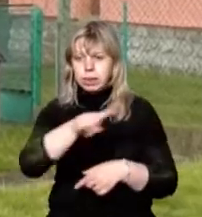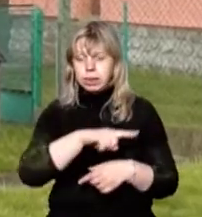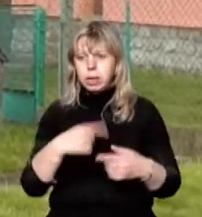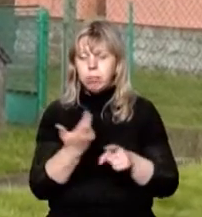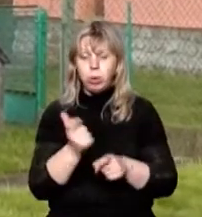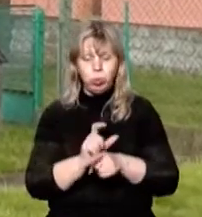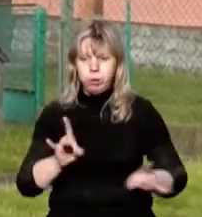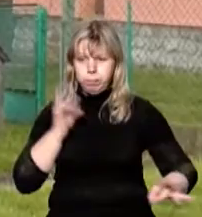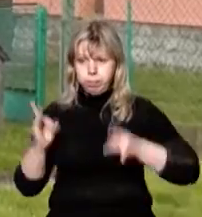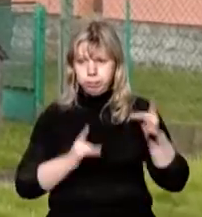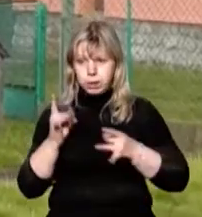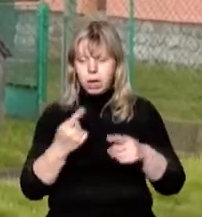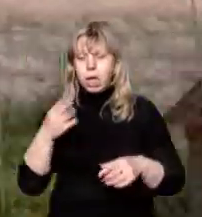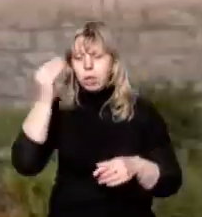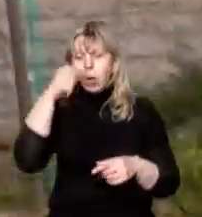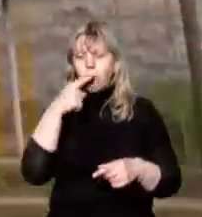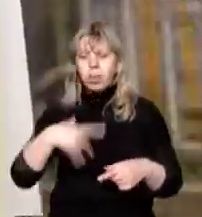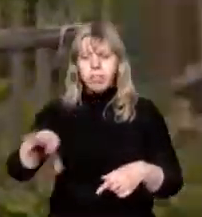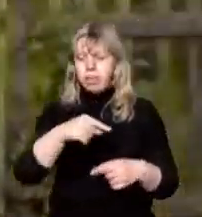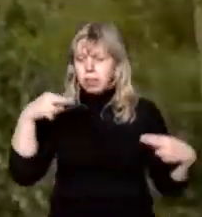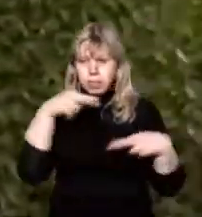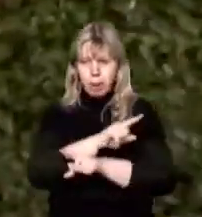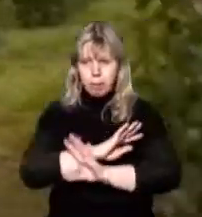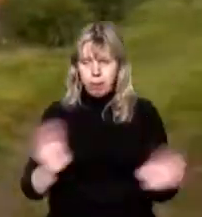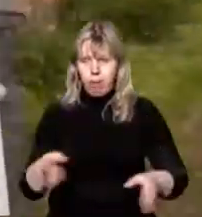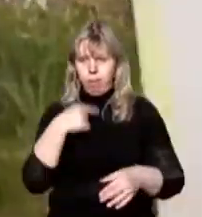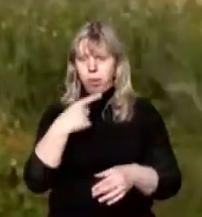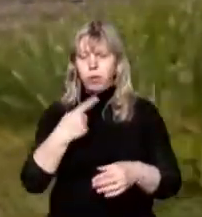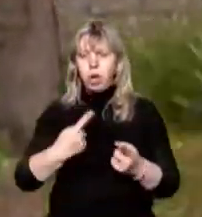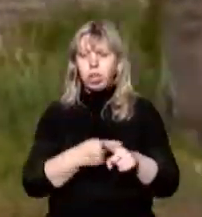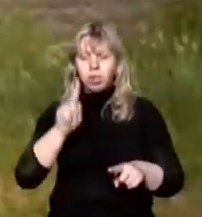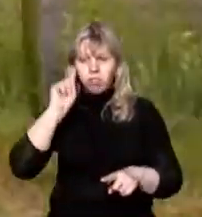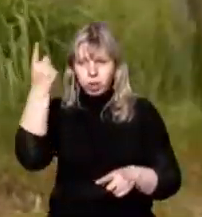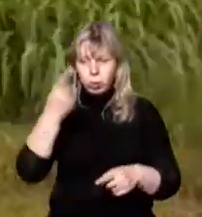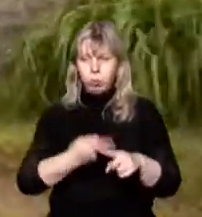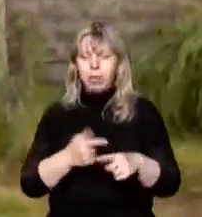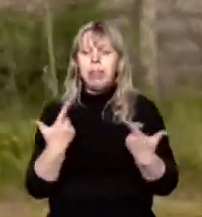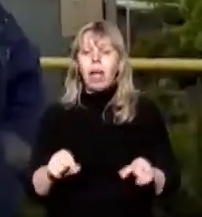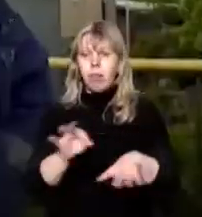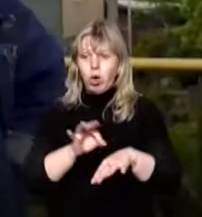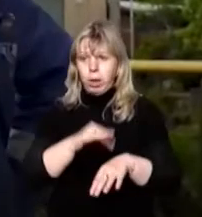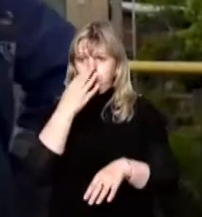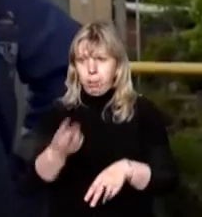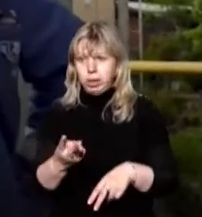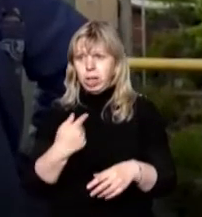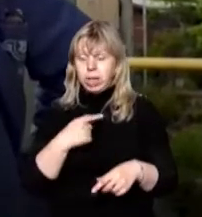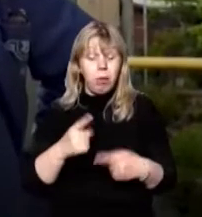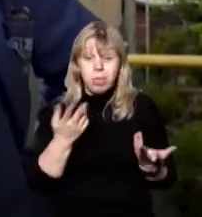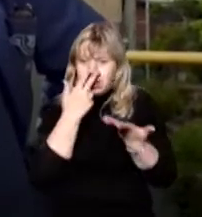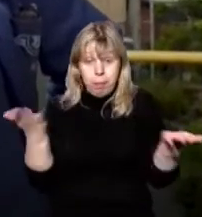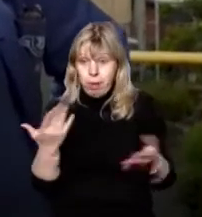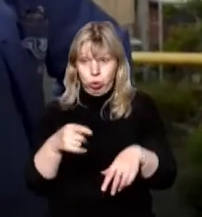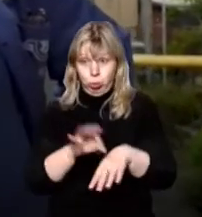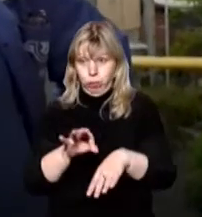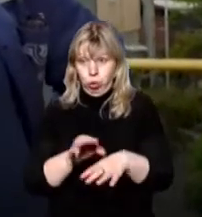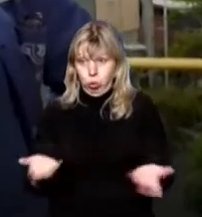збуджені, вони вважають, що це неправильно, що це надумане. Де хворі ви бачите? Я, во-первых, не бачу, тот